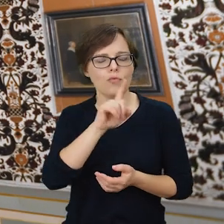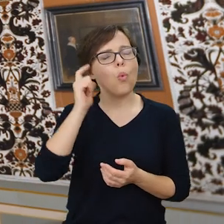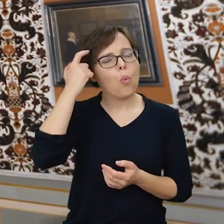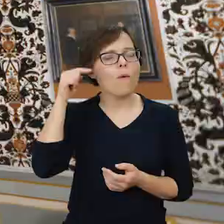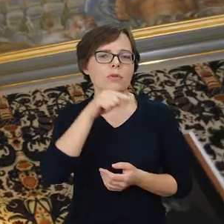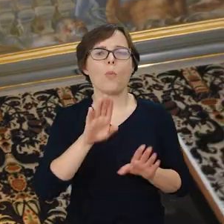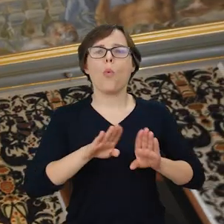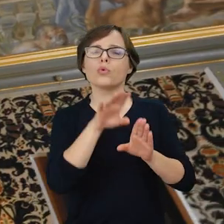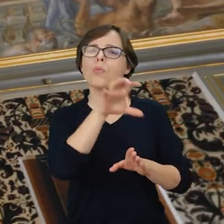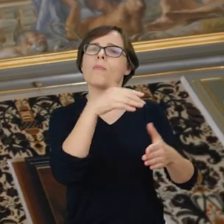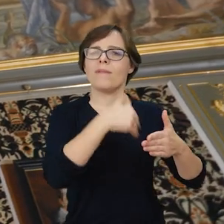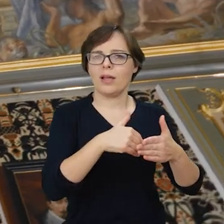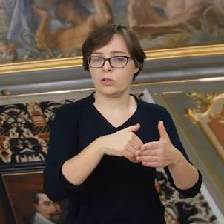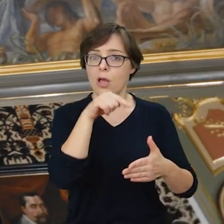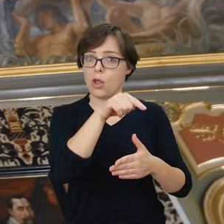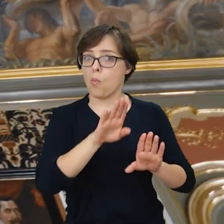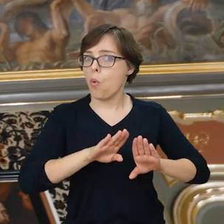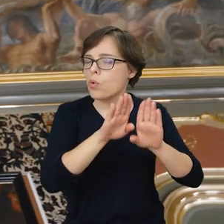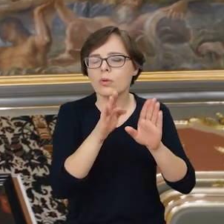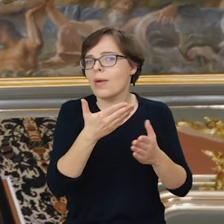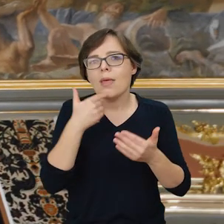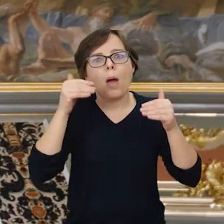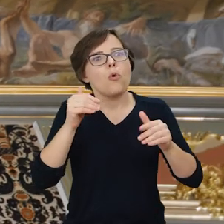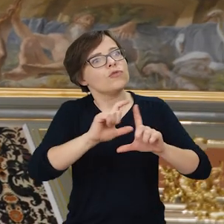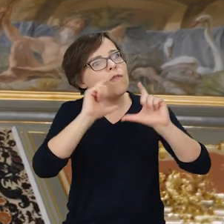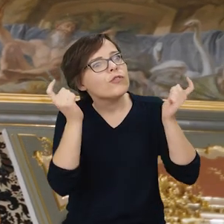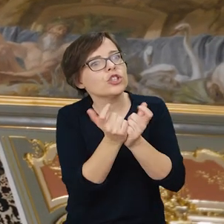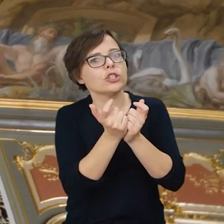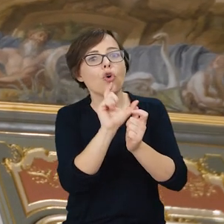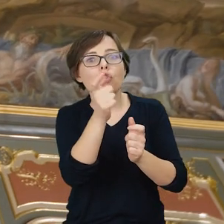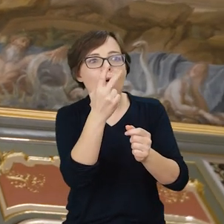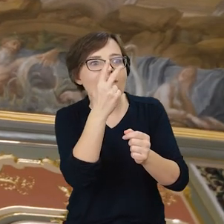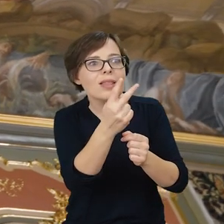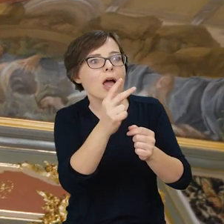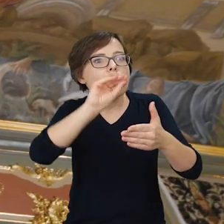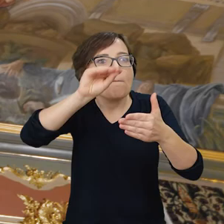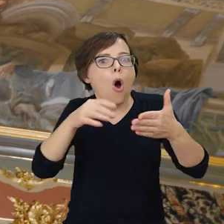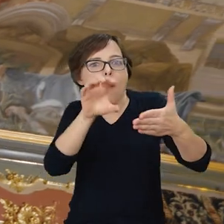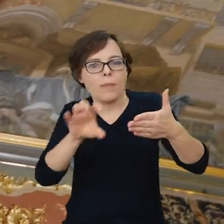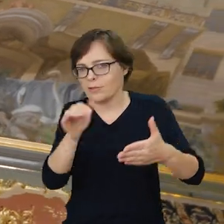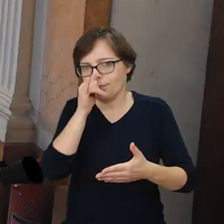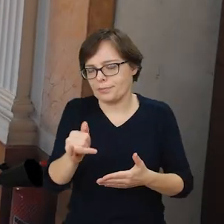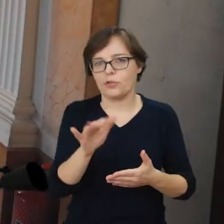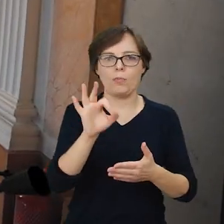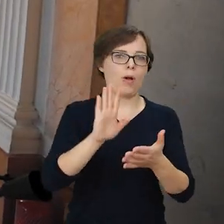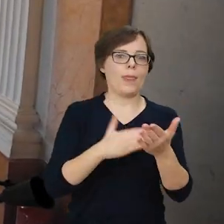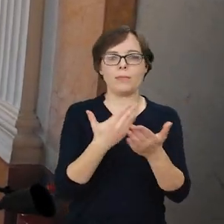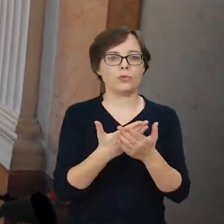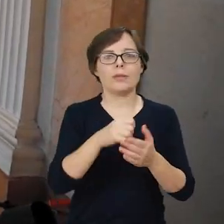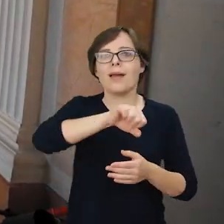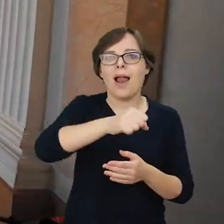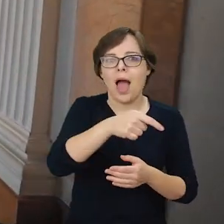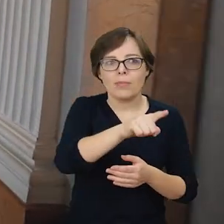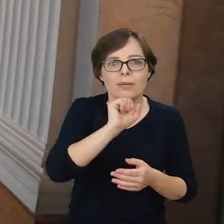to głównie muzeum wnętrz. tego typu muzeach nie ma możliwości podpisania wszystkiego, co znajduje się na ekspozycji, ponieważ